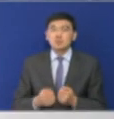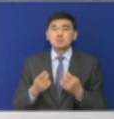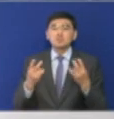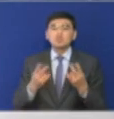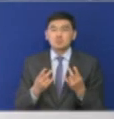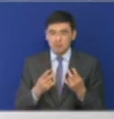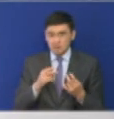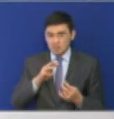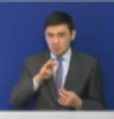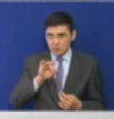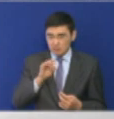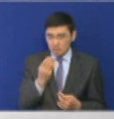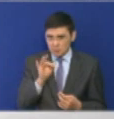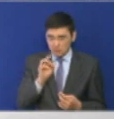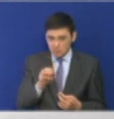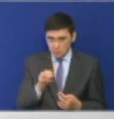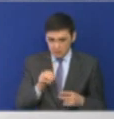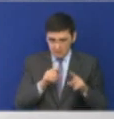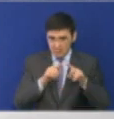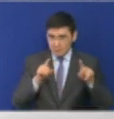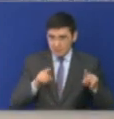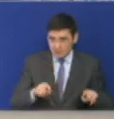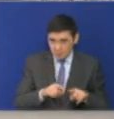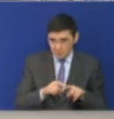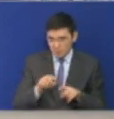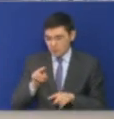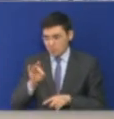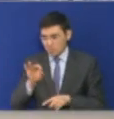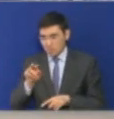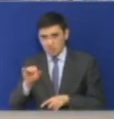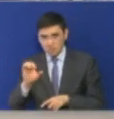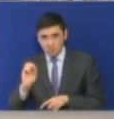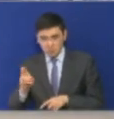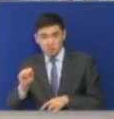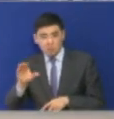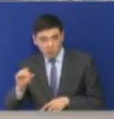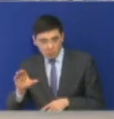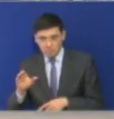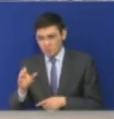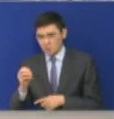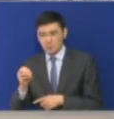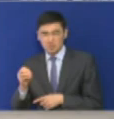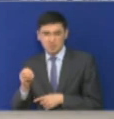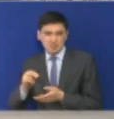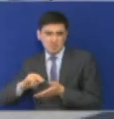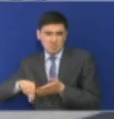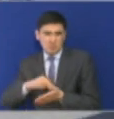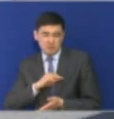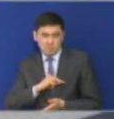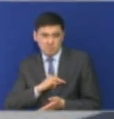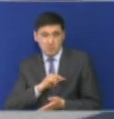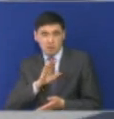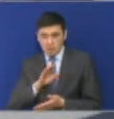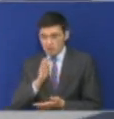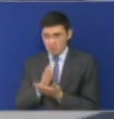маршрутный лист, пропуск и справку с места работы. Заместитель руководителя также пояснила ситуацию с тем, что многие таксисты не получили пропуски,